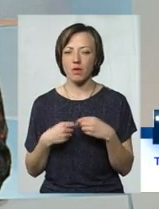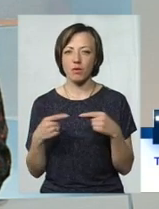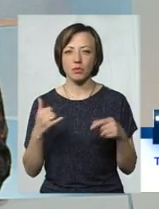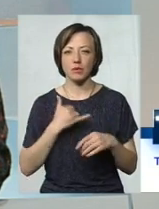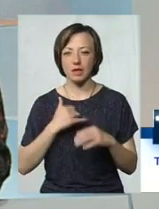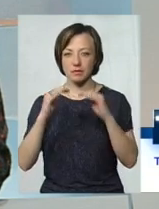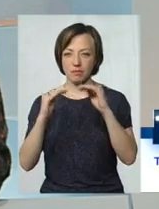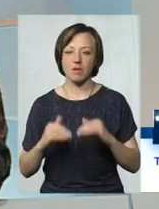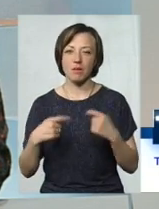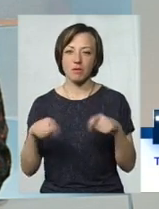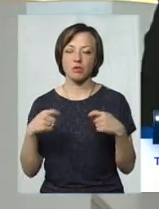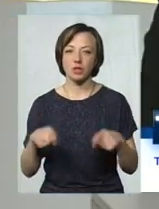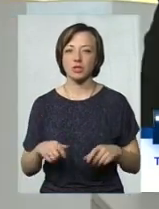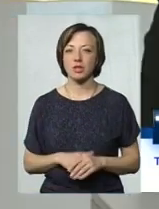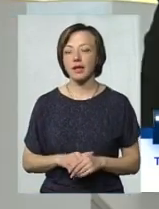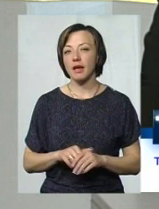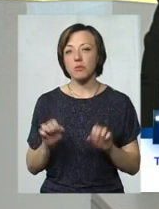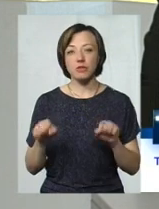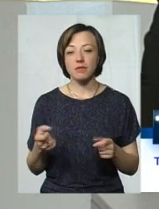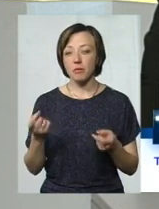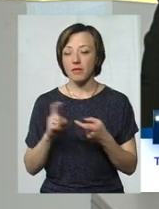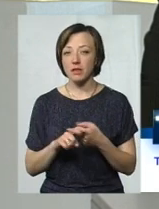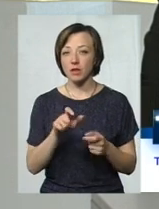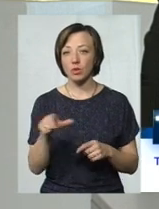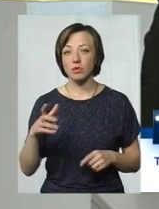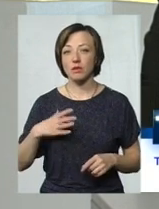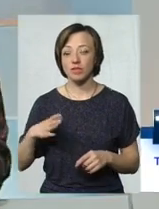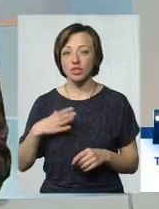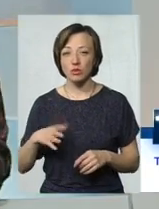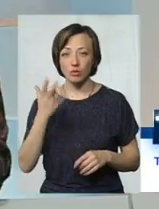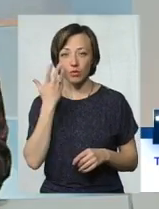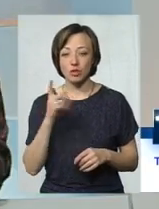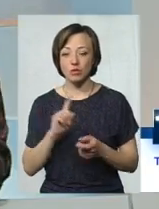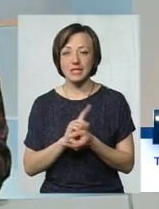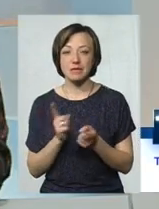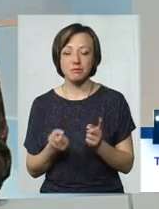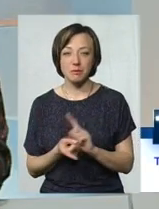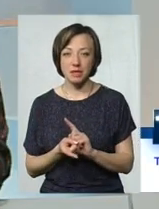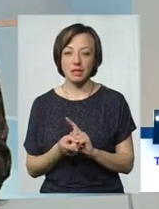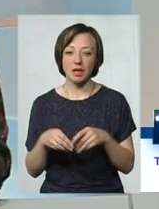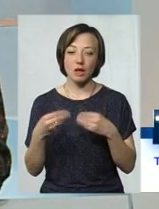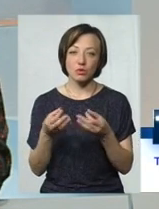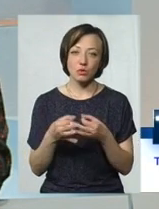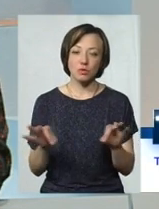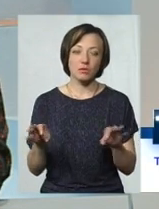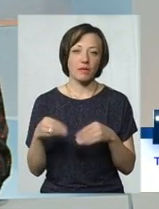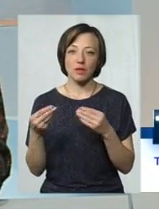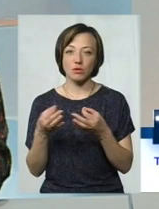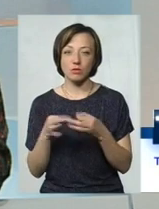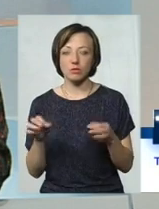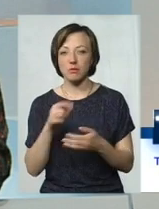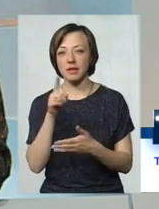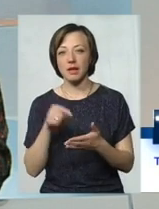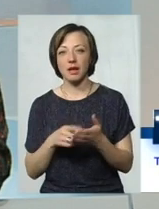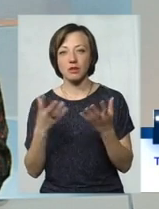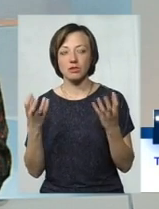нас впали продажі в клієнтів. Можливо, це пов'язане з тим, що люди вичікують, коли щось зміниться, дадуть доступ, не дадуть доступ. Тому що таке питання